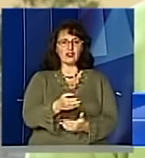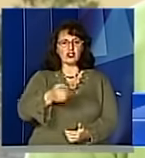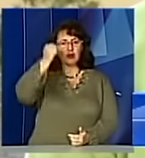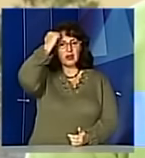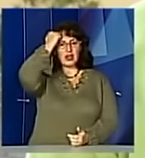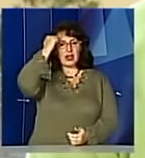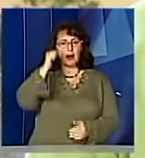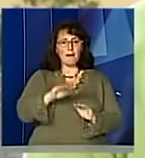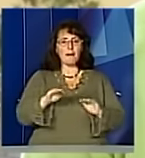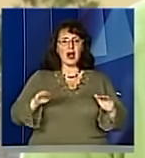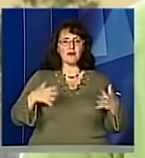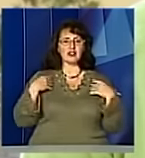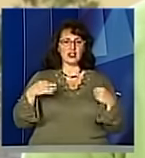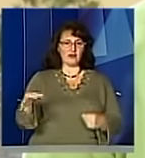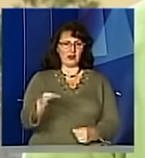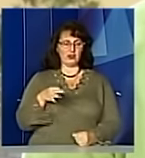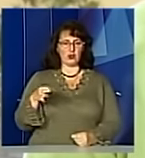Львівської області.